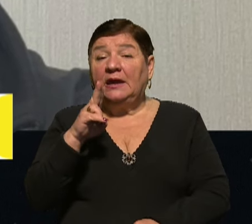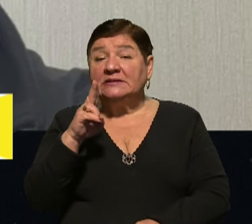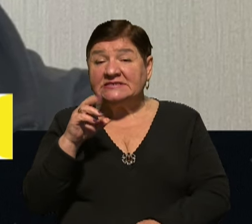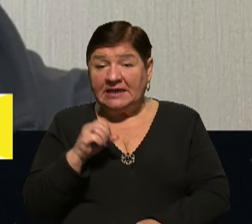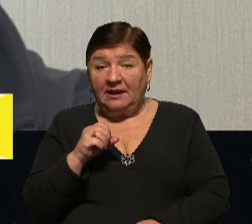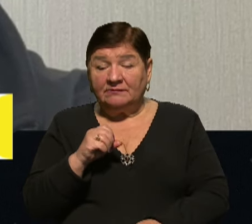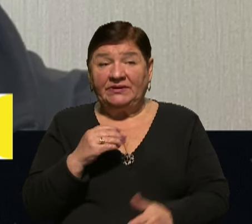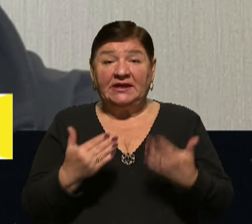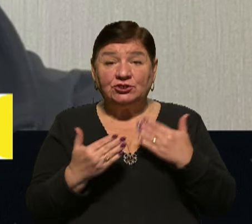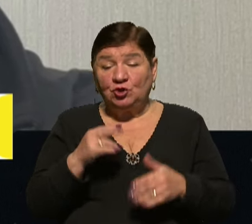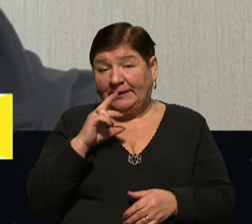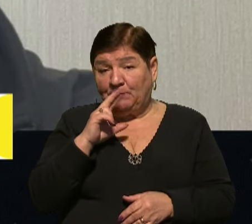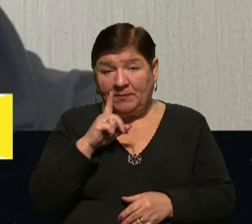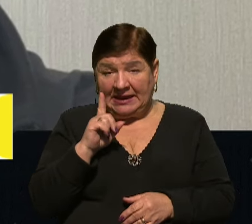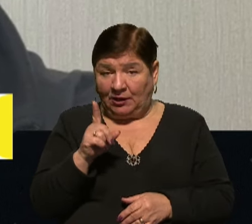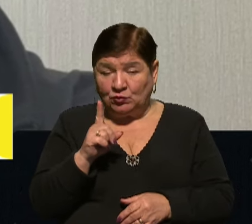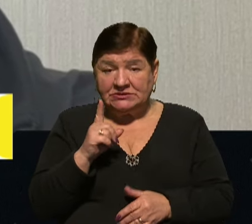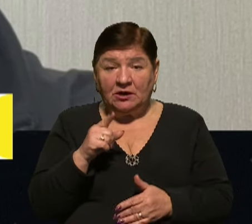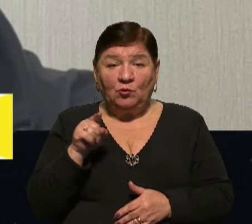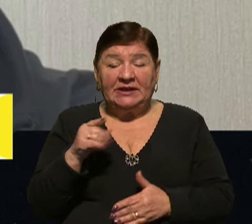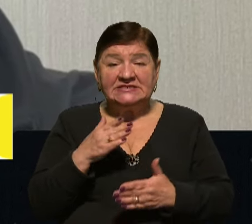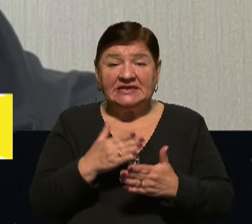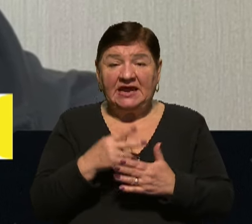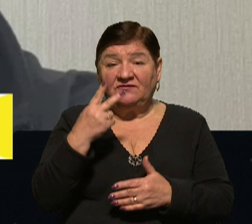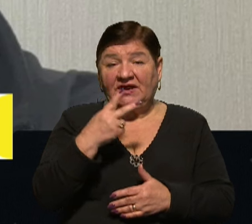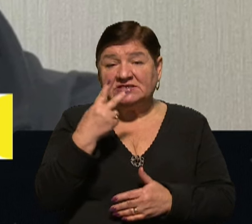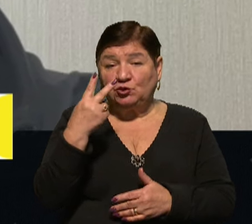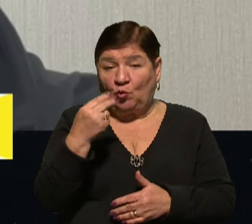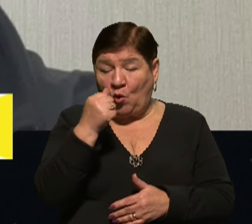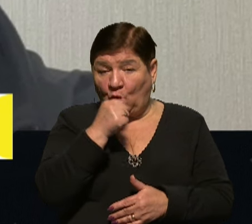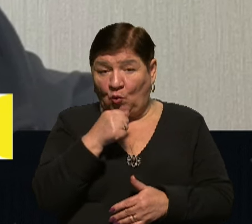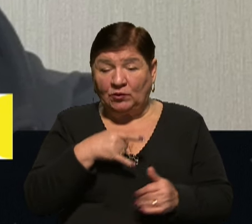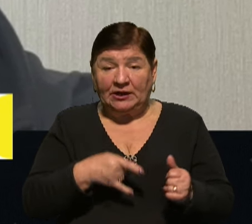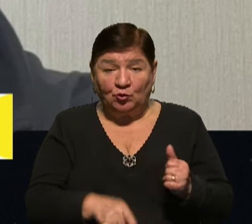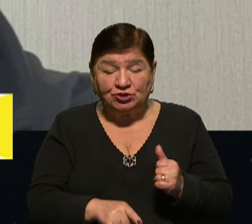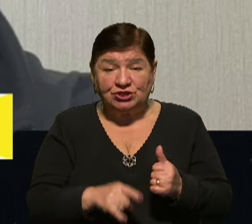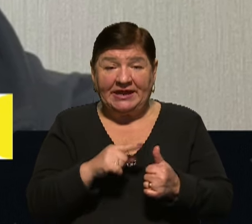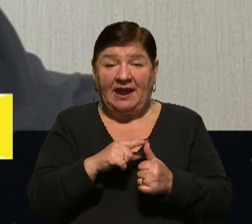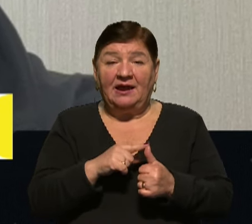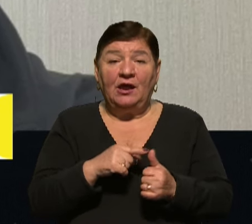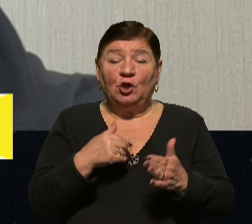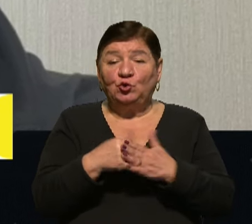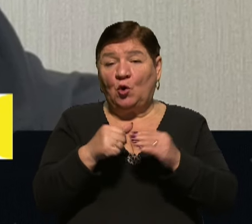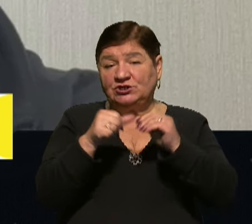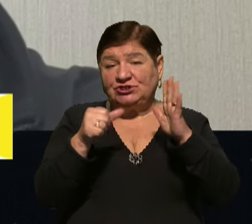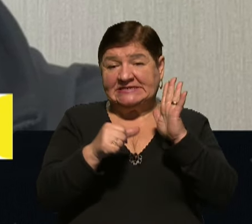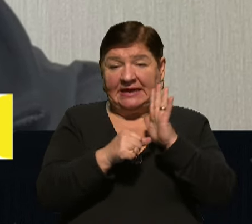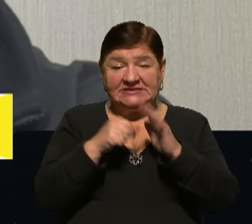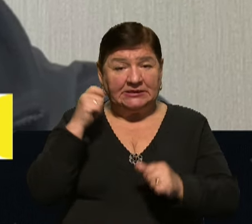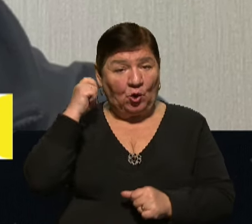Це, якщо я не помиляюсь, там є у нас діти 22 року народження, ну і там до 16 років.